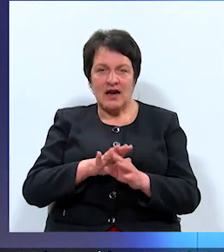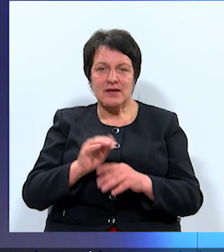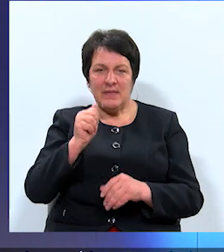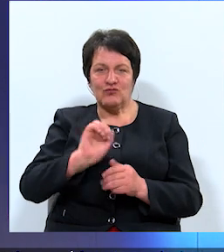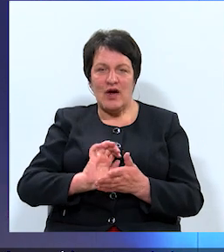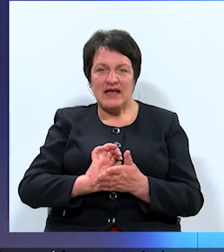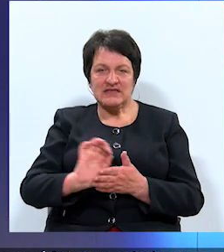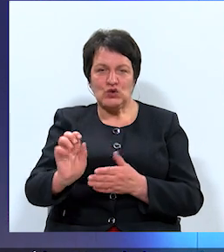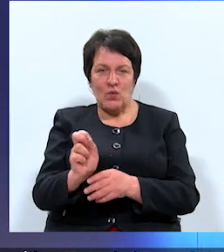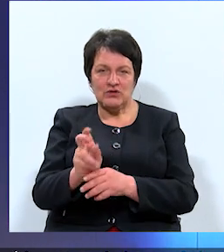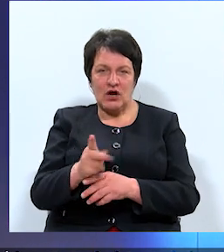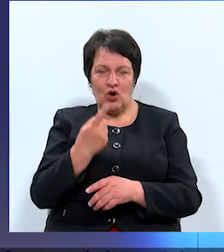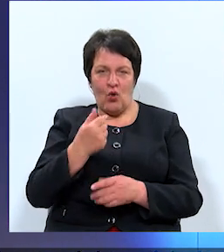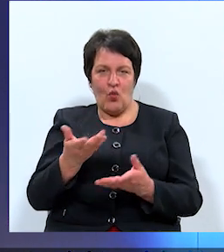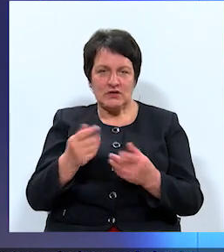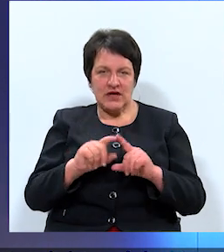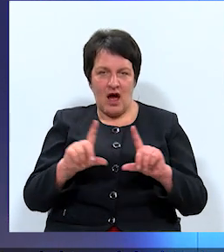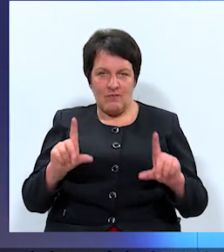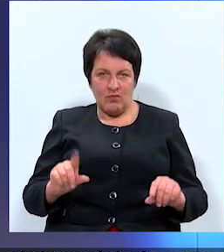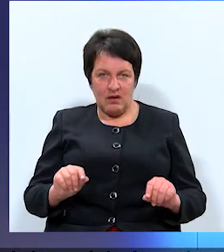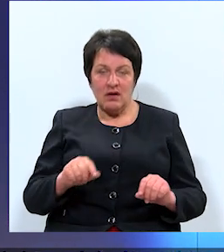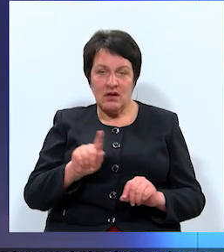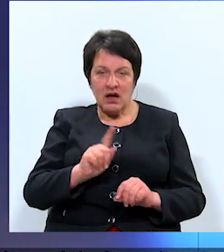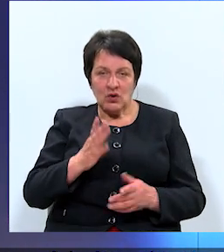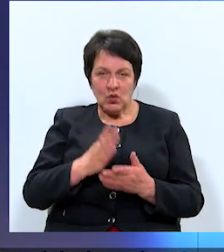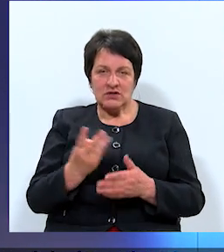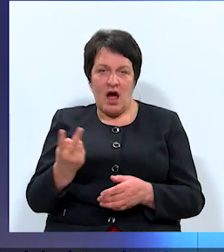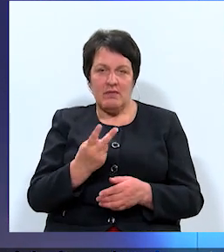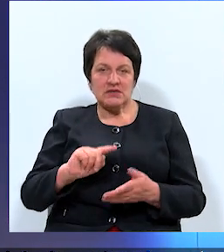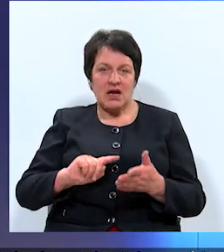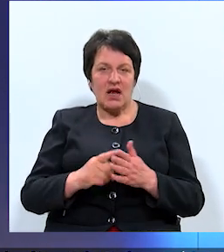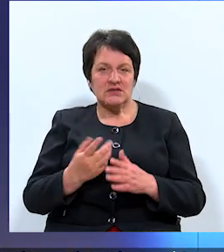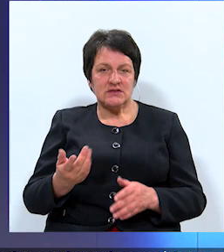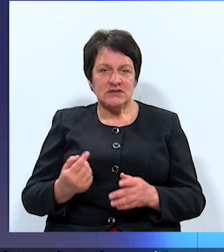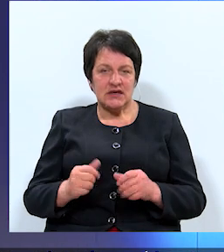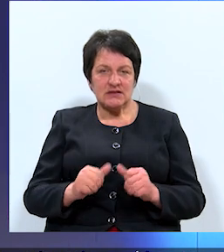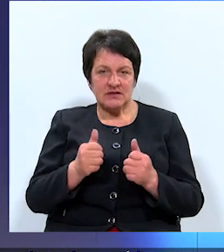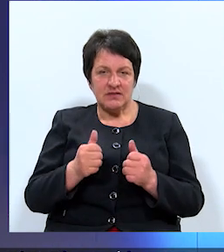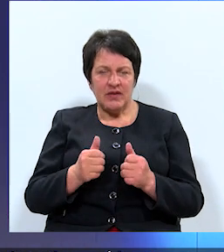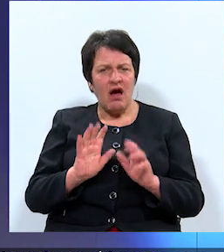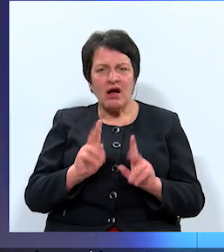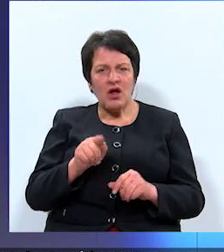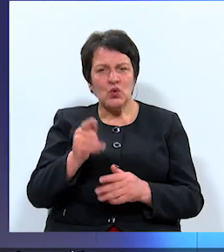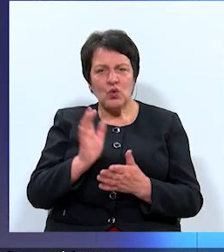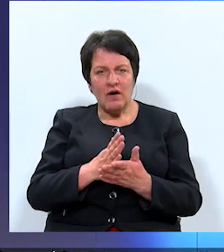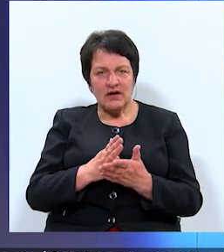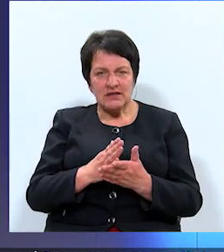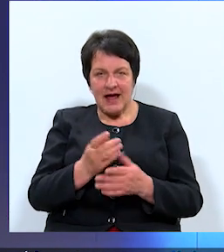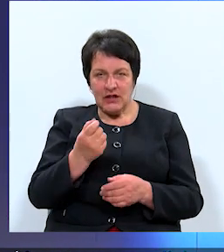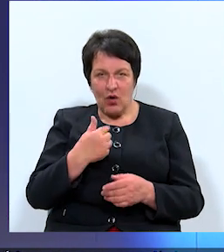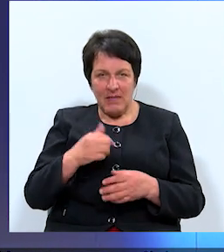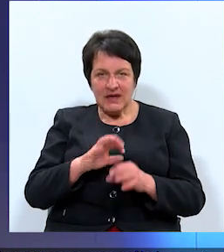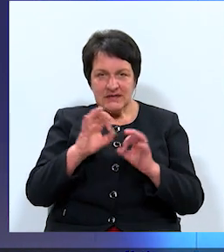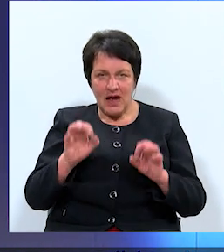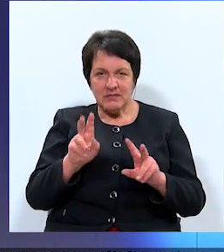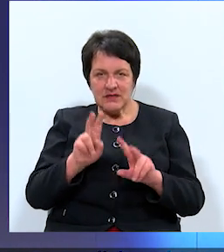uzņēmuma. Tas ir nozits abas divas reizes. Kā to novērst? Kā tikko mēs sākām skatīt jautājumu